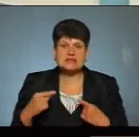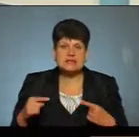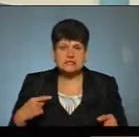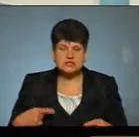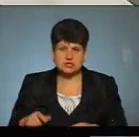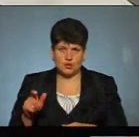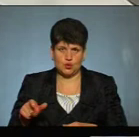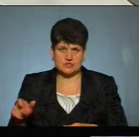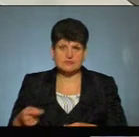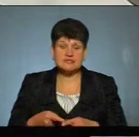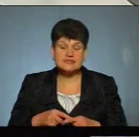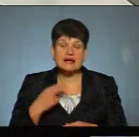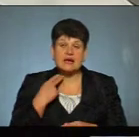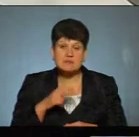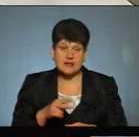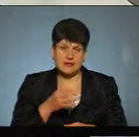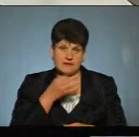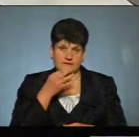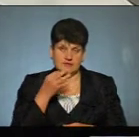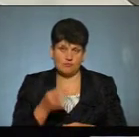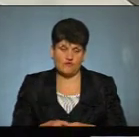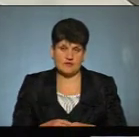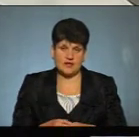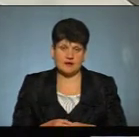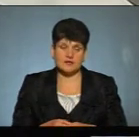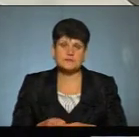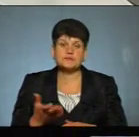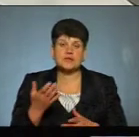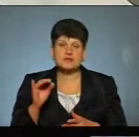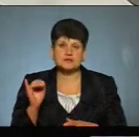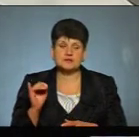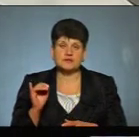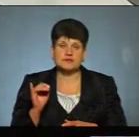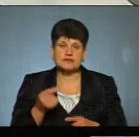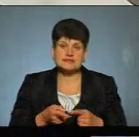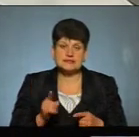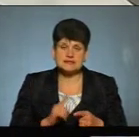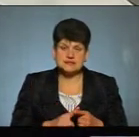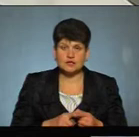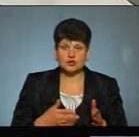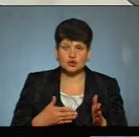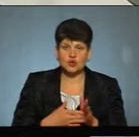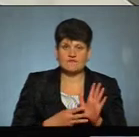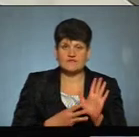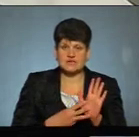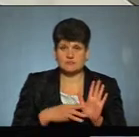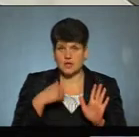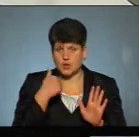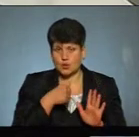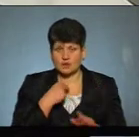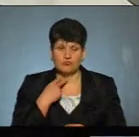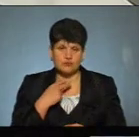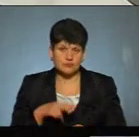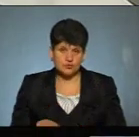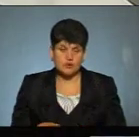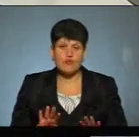там кримінальна відповідальність вже за статтею 325 Кримінального кодексу України, це до 8 років позбавлення волі в